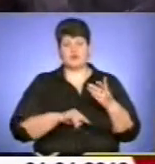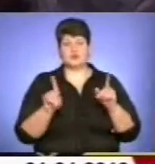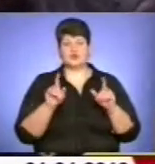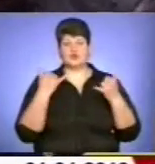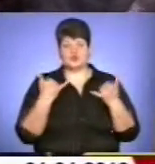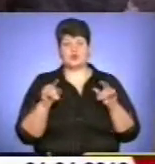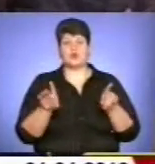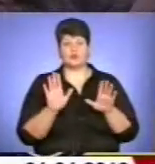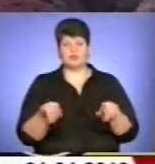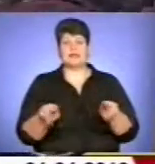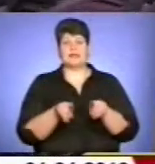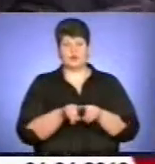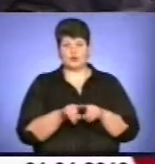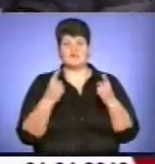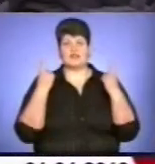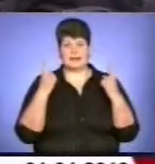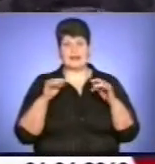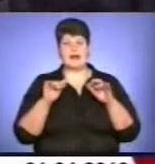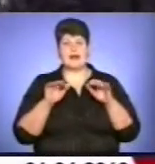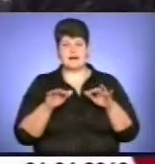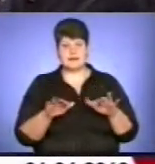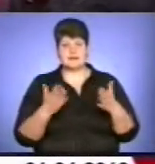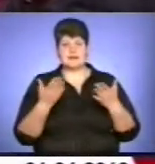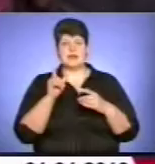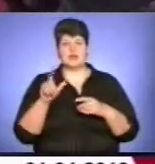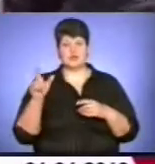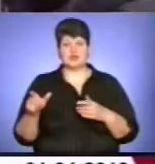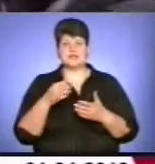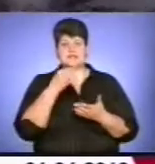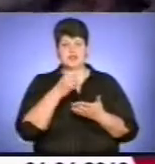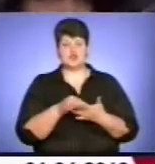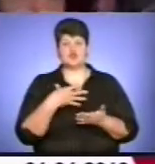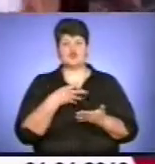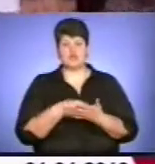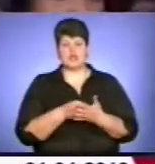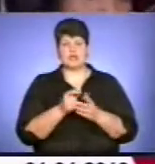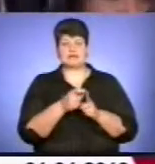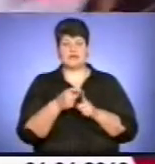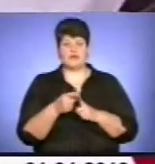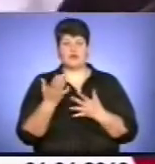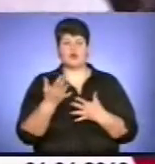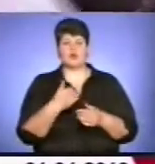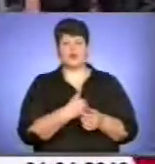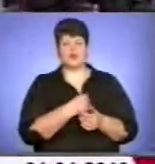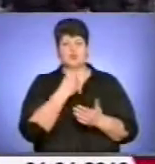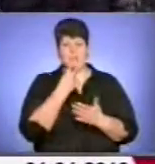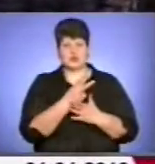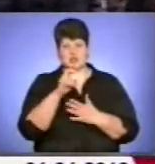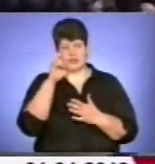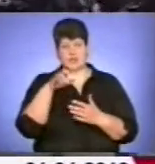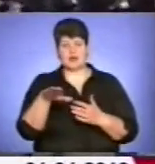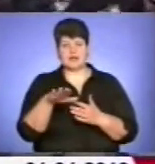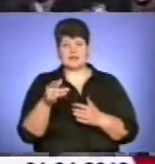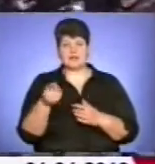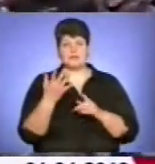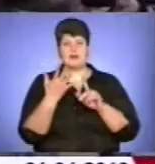буде також велика акція, де люди скажуть своє слово про те, яку вони хочуть бачити країну. Тернопіль – п